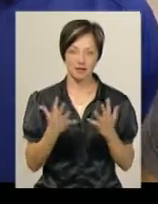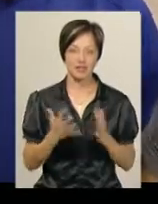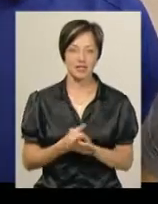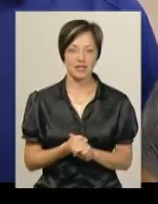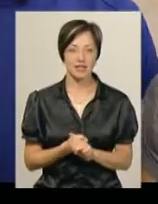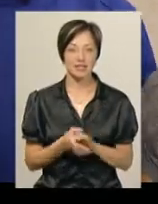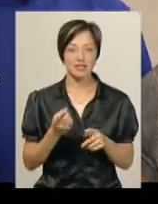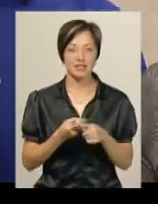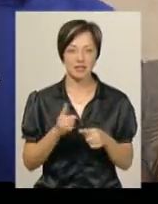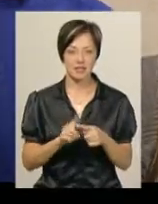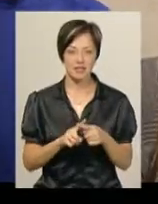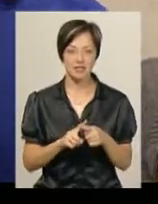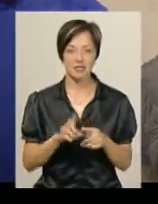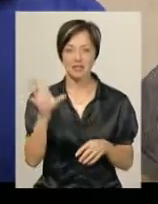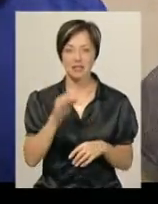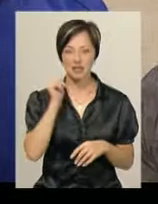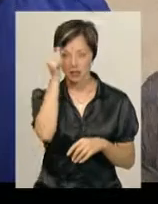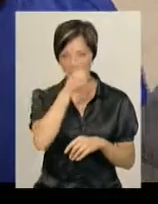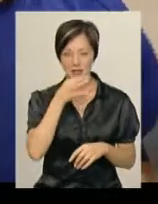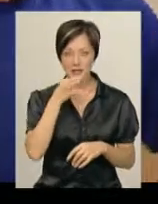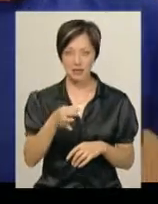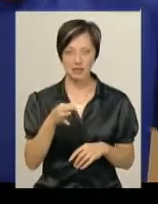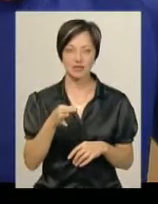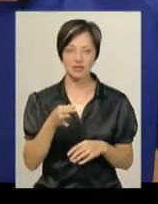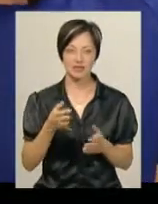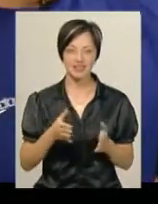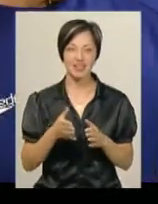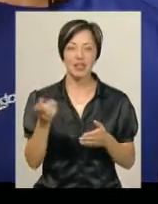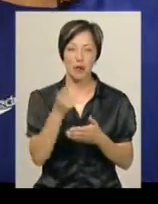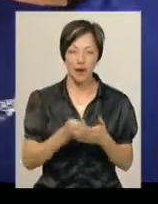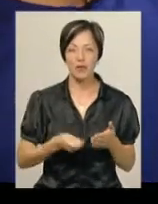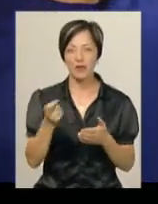Цілий рік в мене було. Цілий рік я їй казав – сядь, намалюся, намалюю.